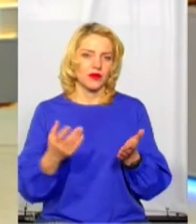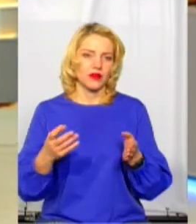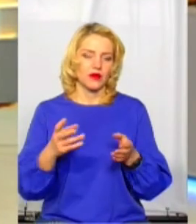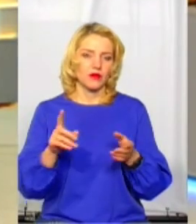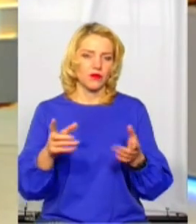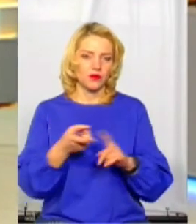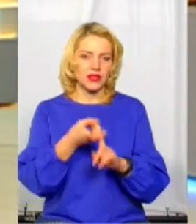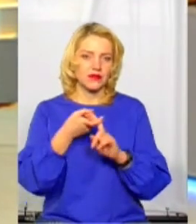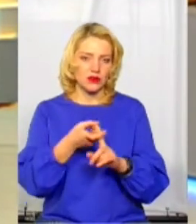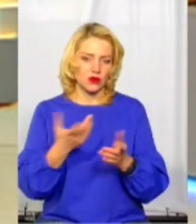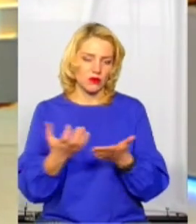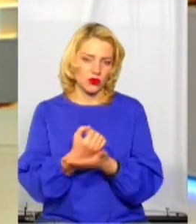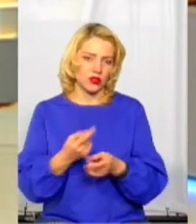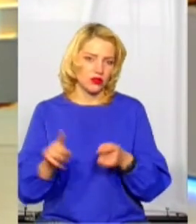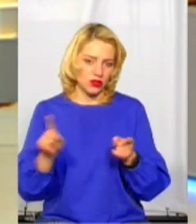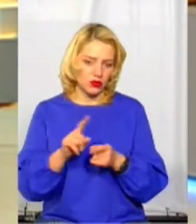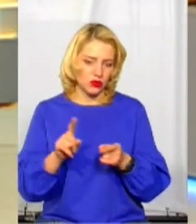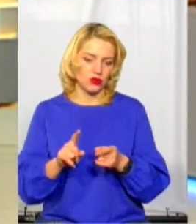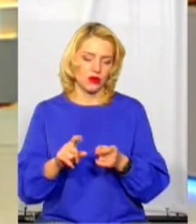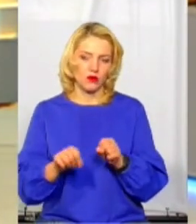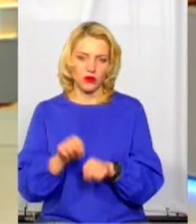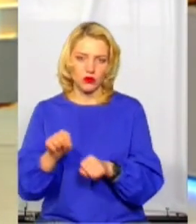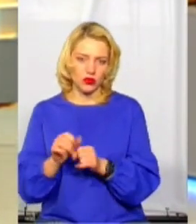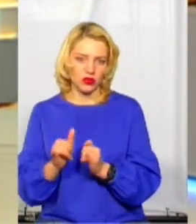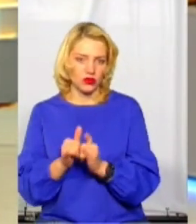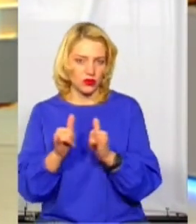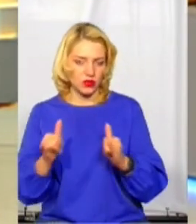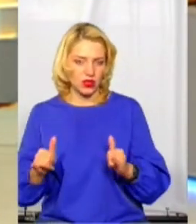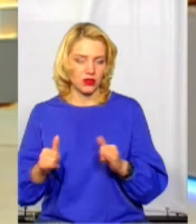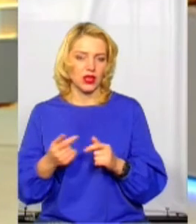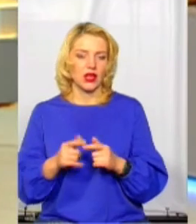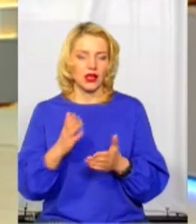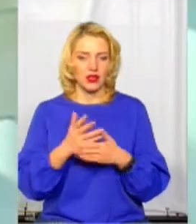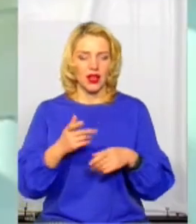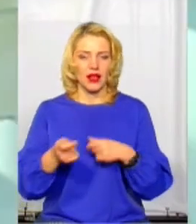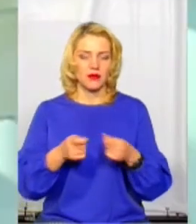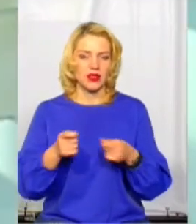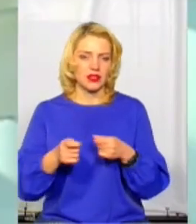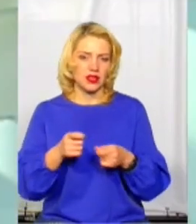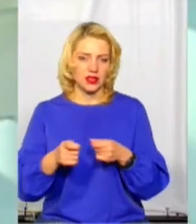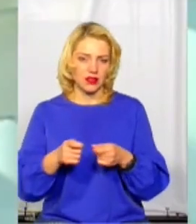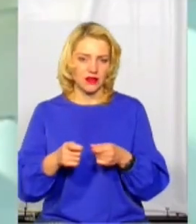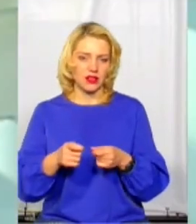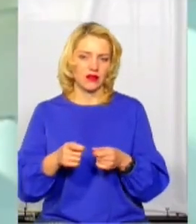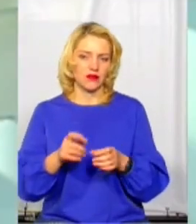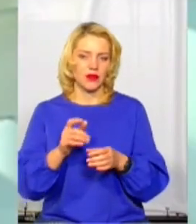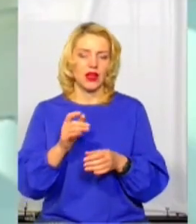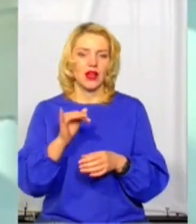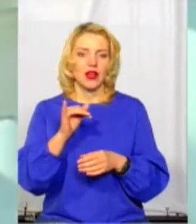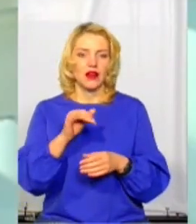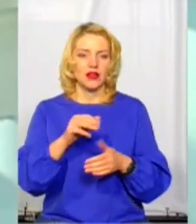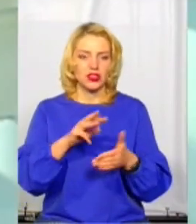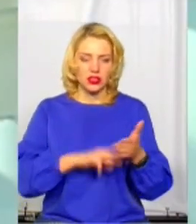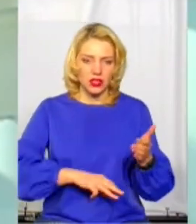цілому, це виключно адміністративна відповідальність передбачає за такі порушення, і проводиться і профілактична роз'яснення